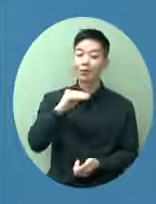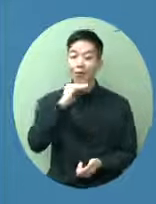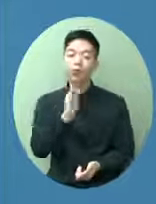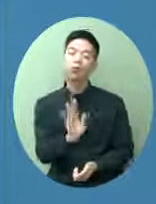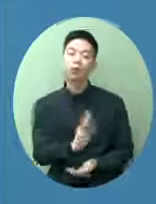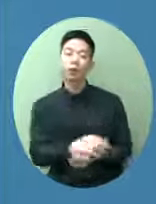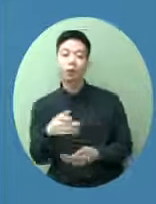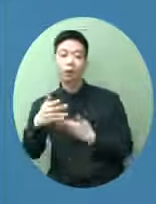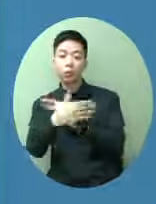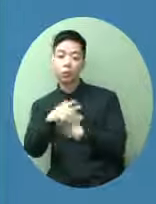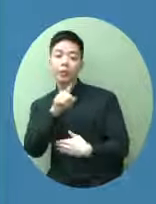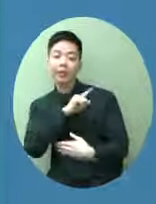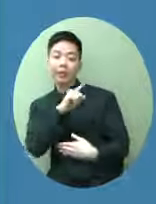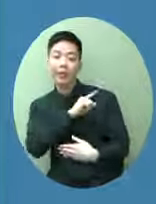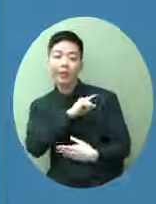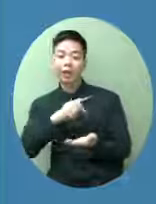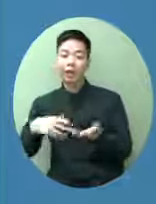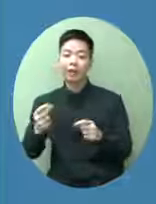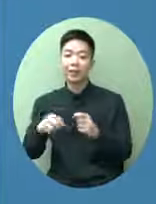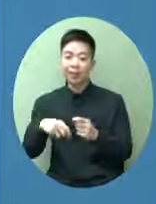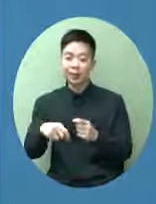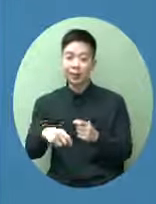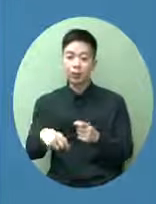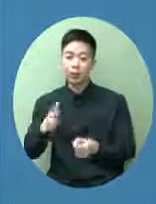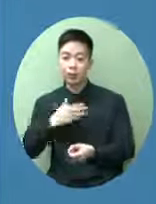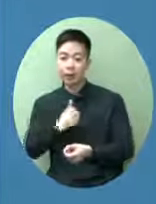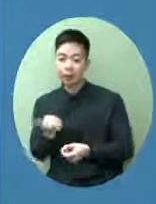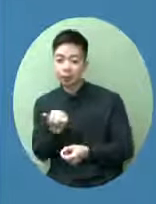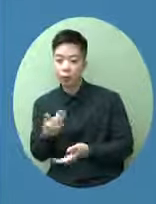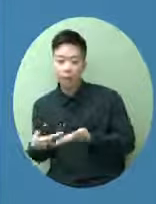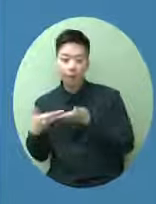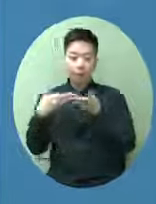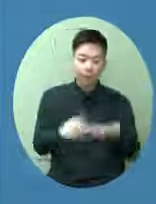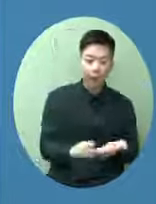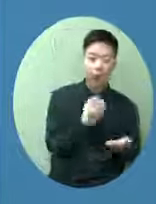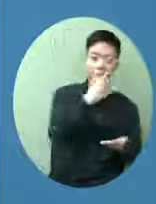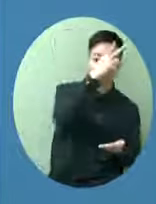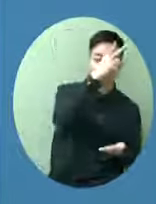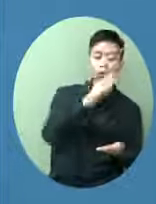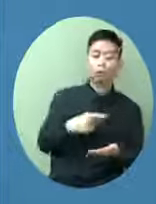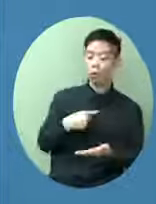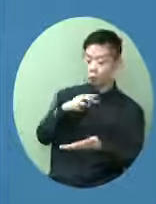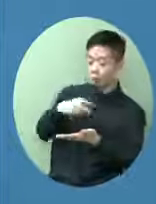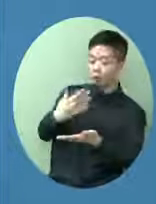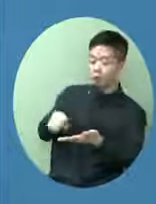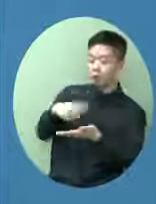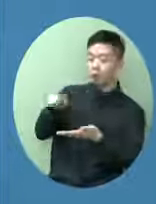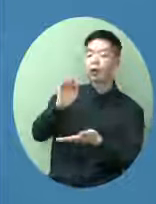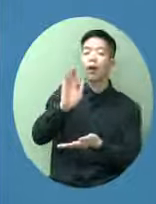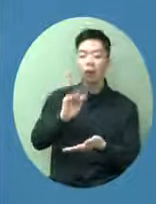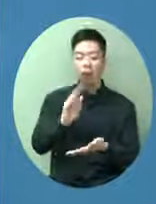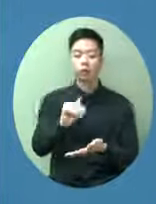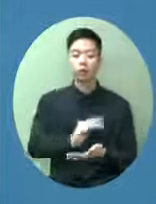有關的部門對接了然後整套的資料交給我們我們看完這個就是了這樣就可以做了不過